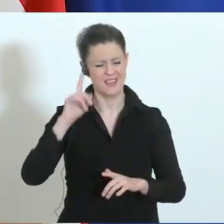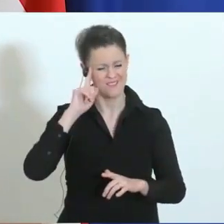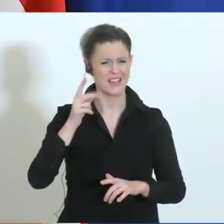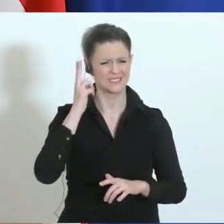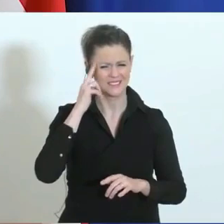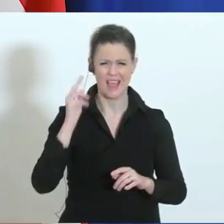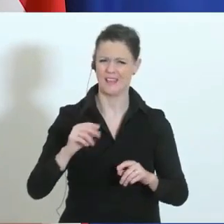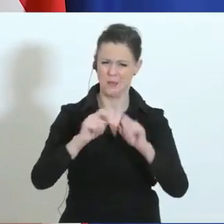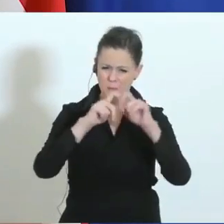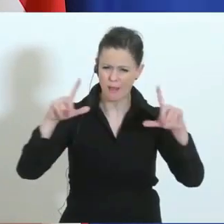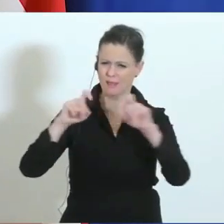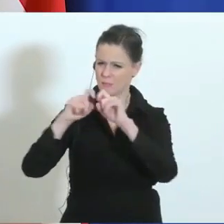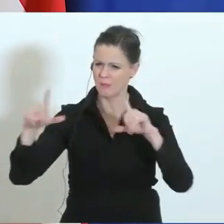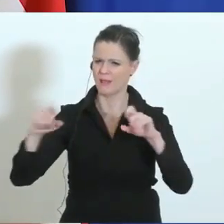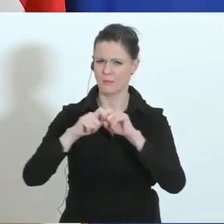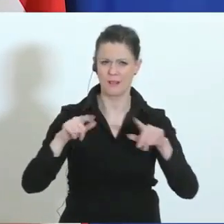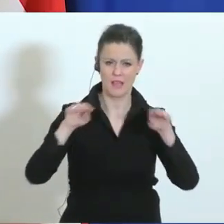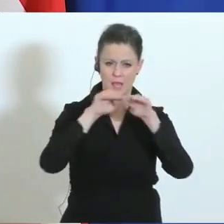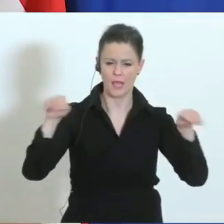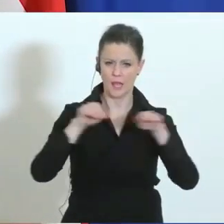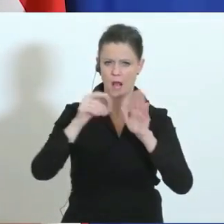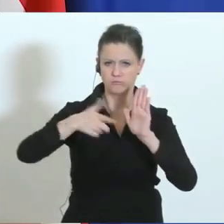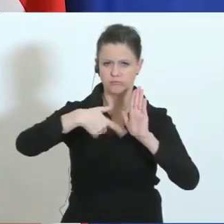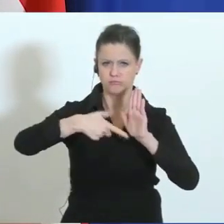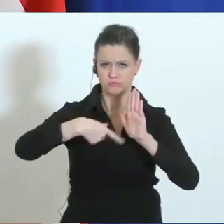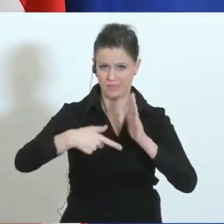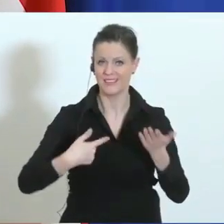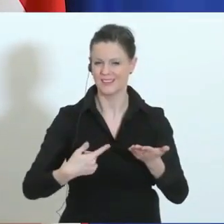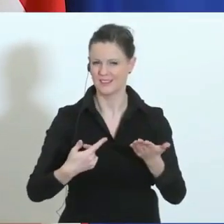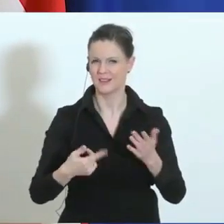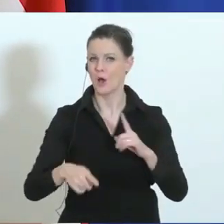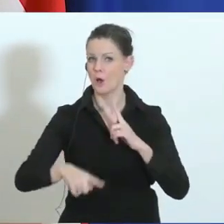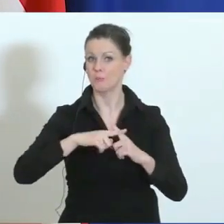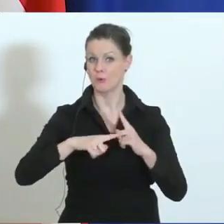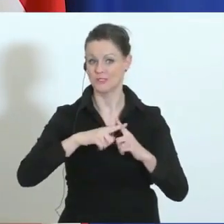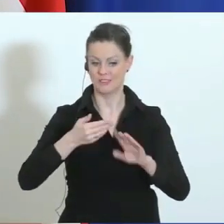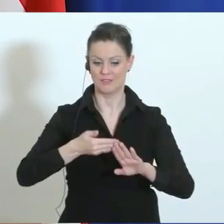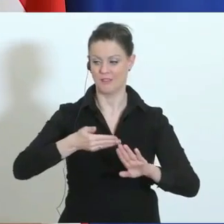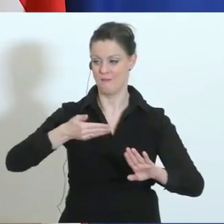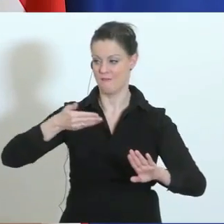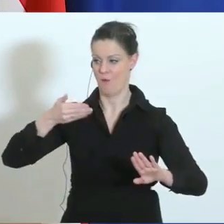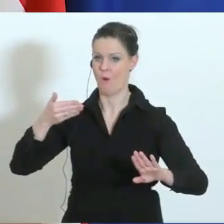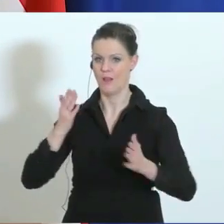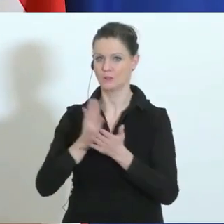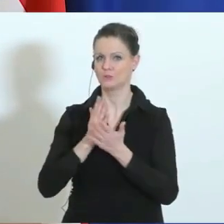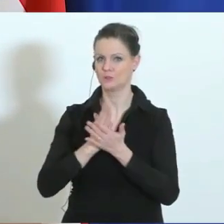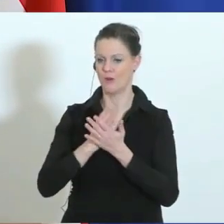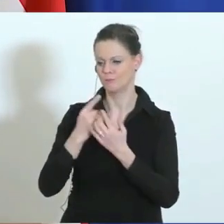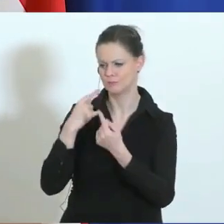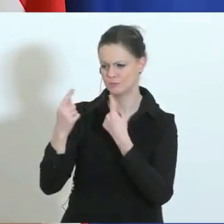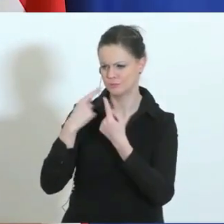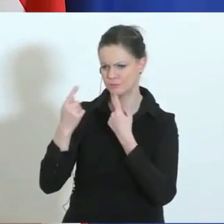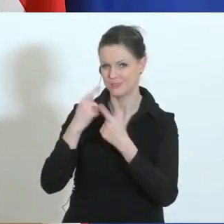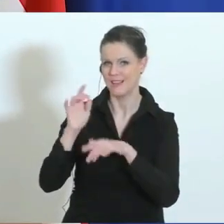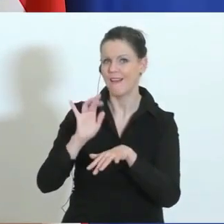von leeren Einkaufsregalen. Das wirklich Positive war, dass wir schon lange vorher gemeinsam Gespräche geführt haben mit der